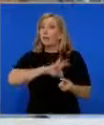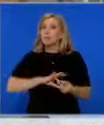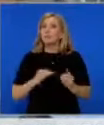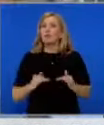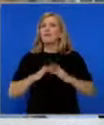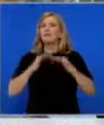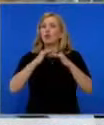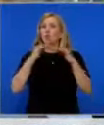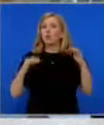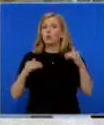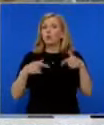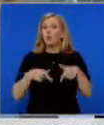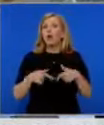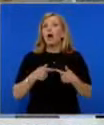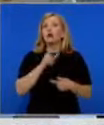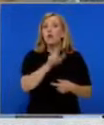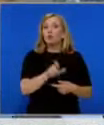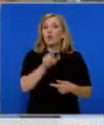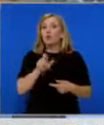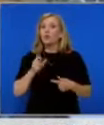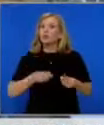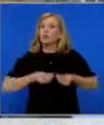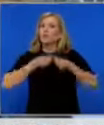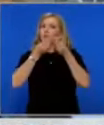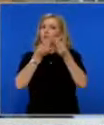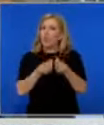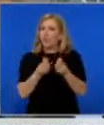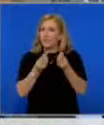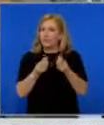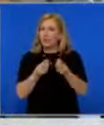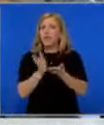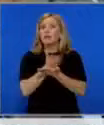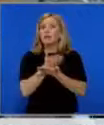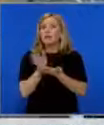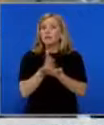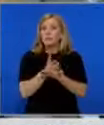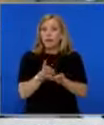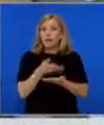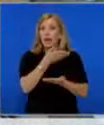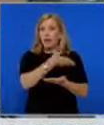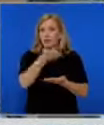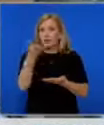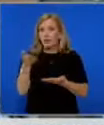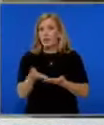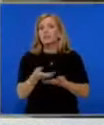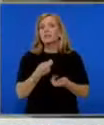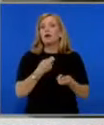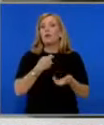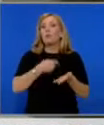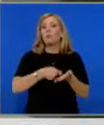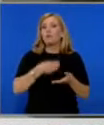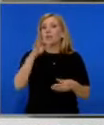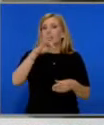които осигуряват средствата и ги разпределят на така наречените организатори на дилари на закупване на гласове.